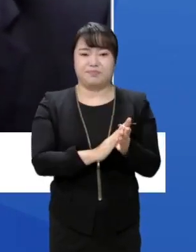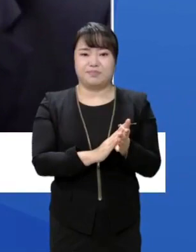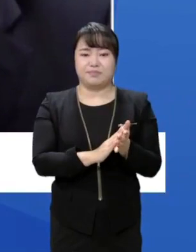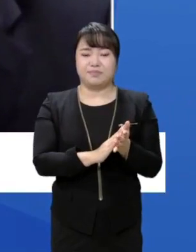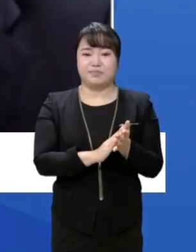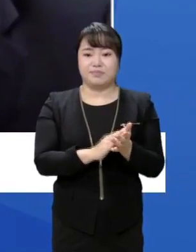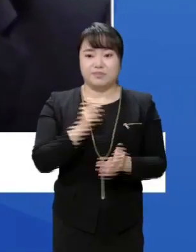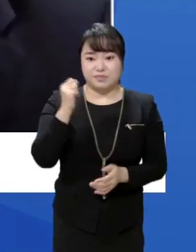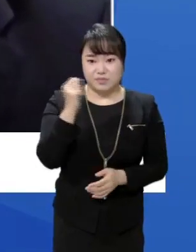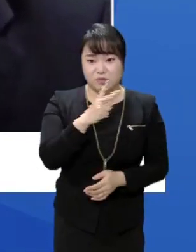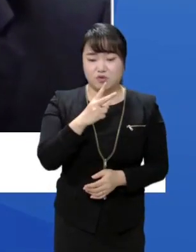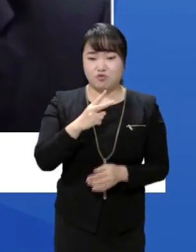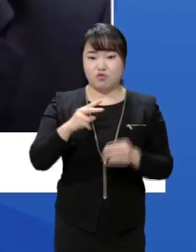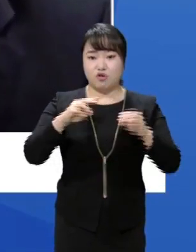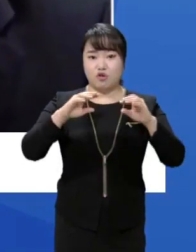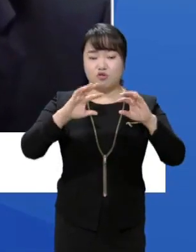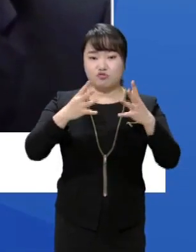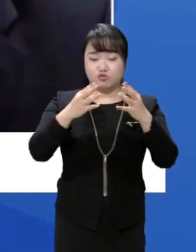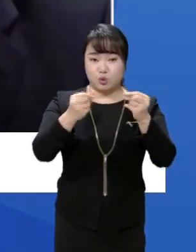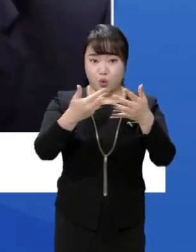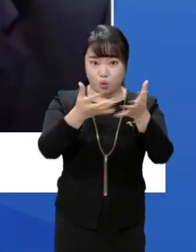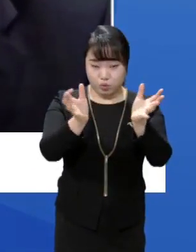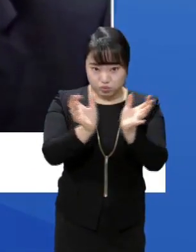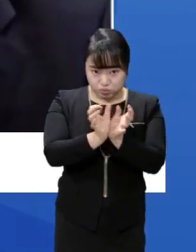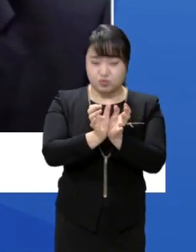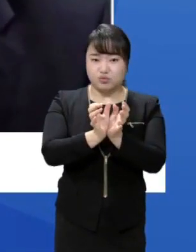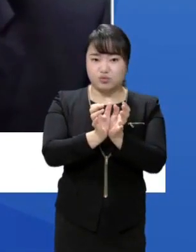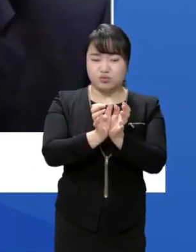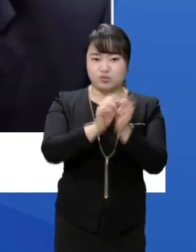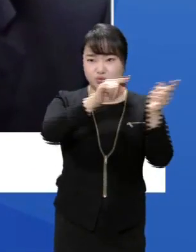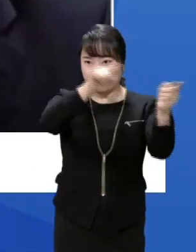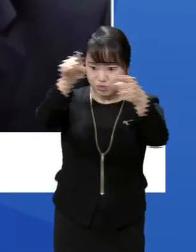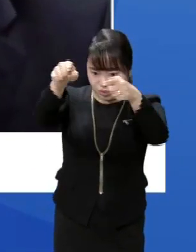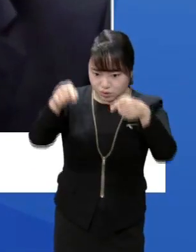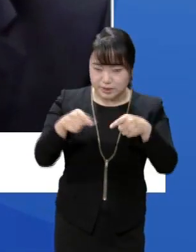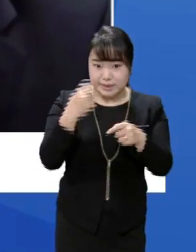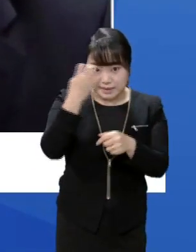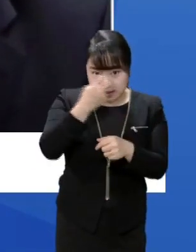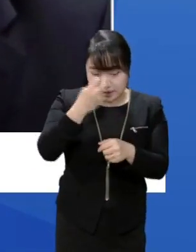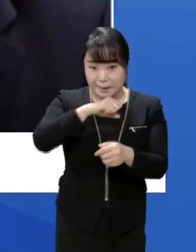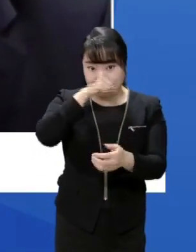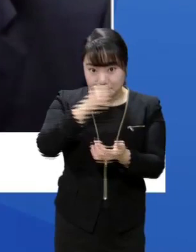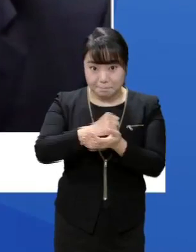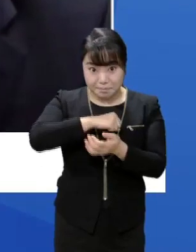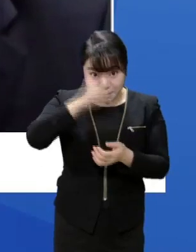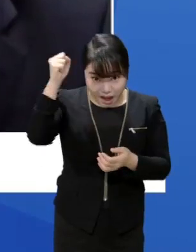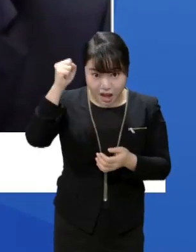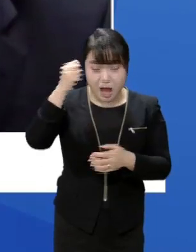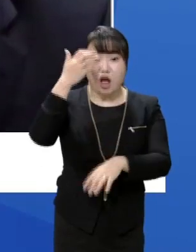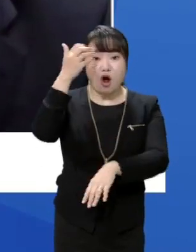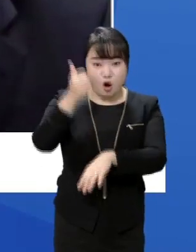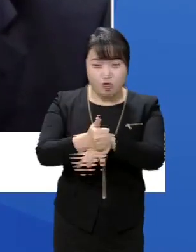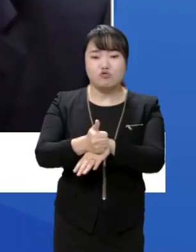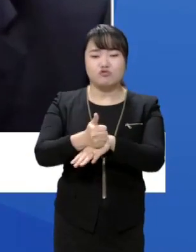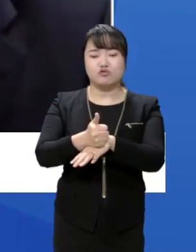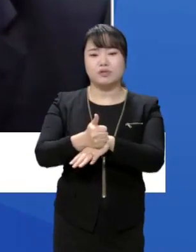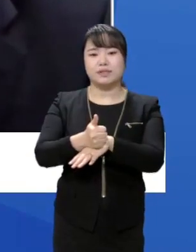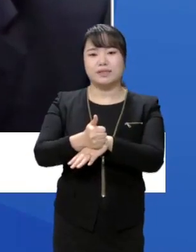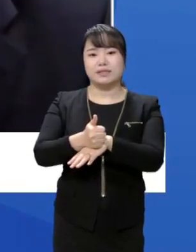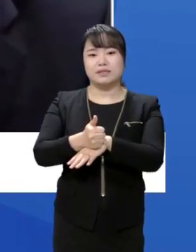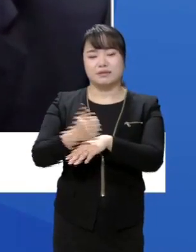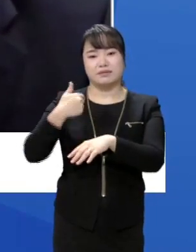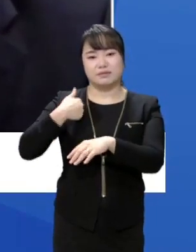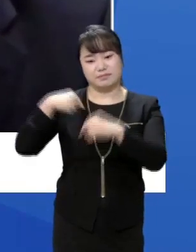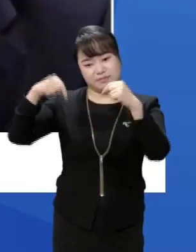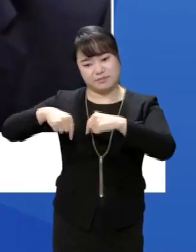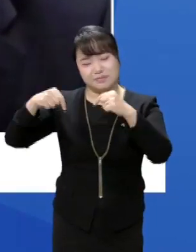국토부를 거쳐서 기재구 예타를 통과하게 되면 국비 확보의 문제는 중앙에서 책임지고 풀어나갈 수 있다고